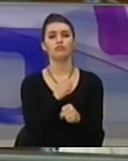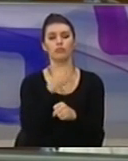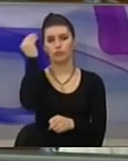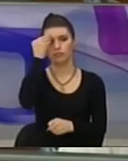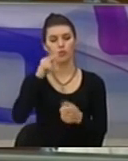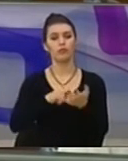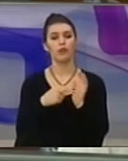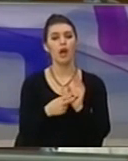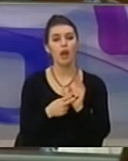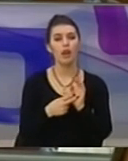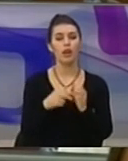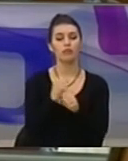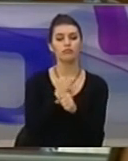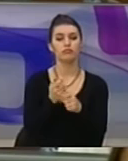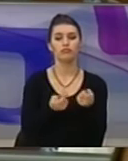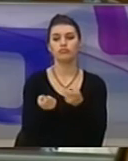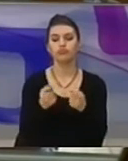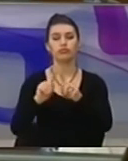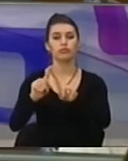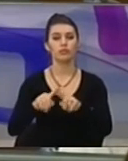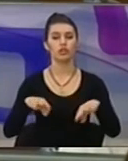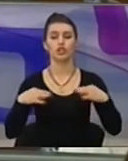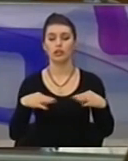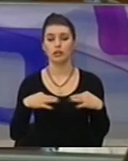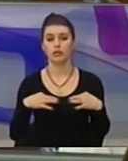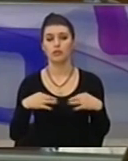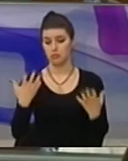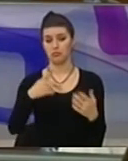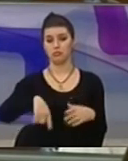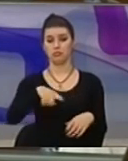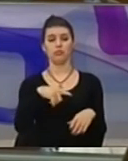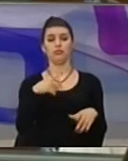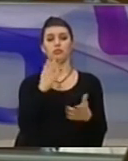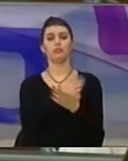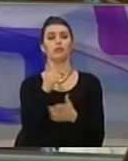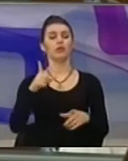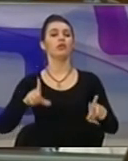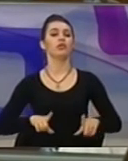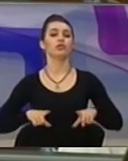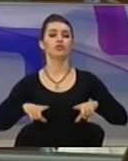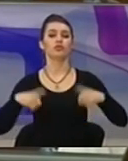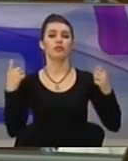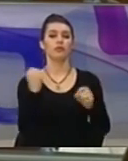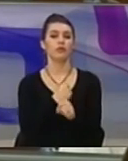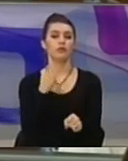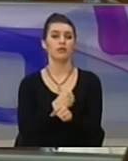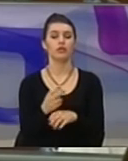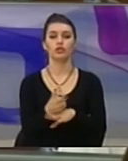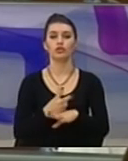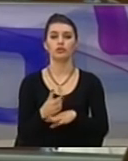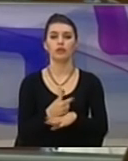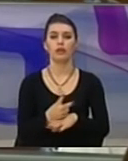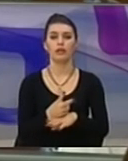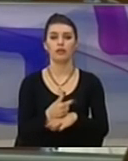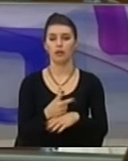përpilimin e strategjive implementimin e sistemeve shëndetsore, kuadrës që kanë shijuar, jetuar, funksionimin e shtetit të mirfelt,